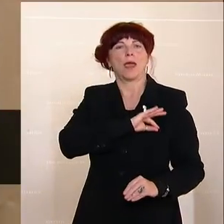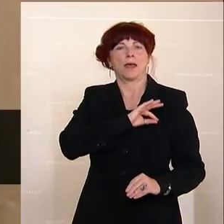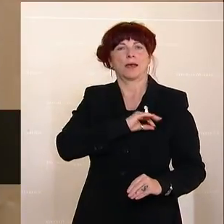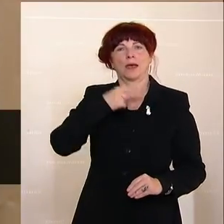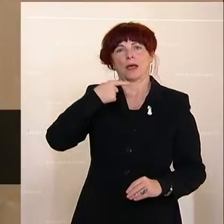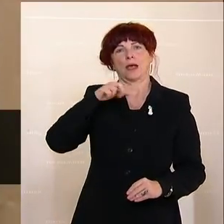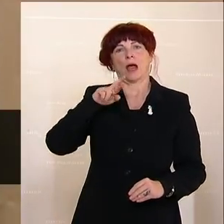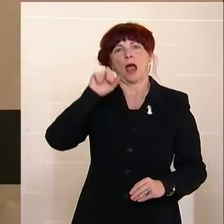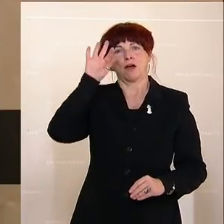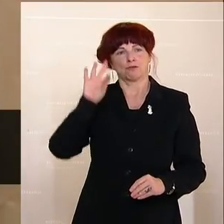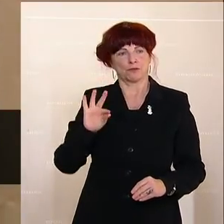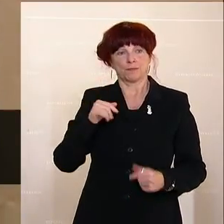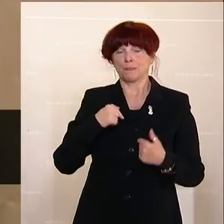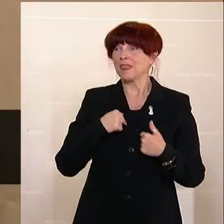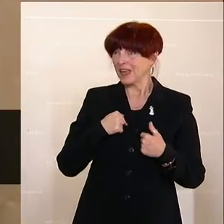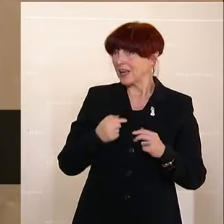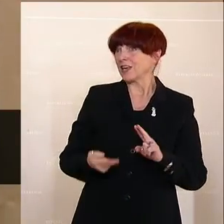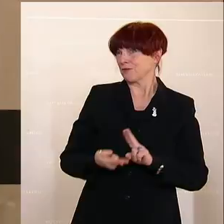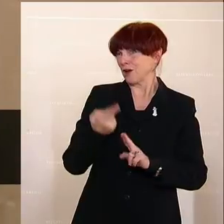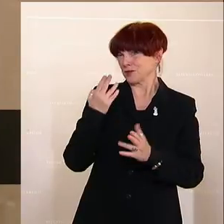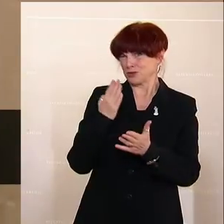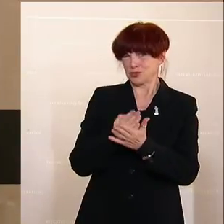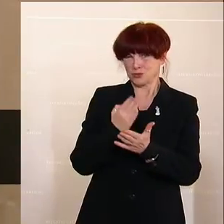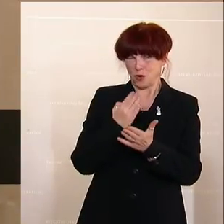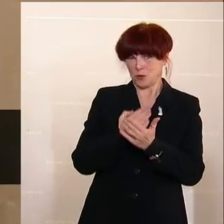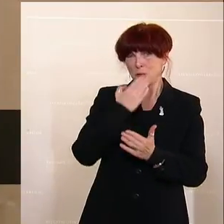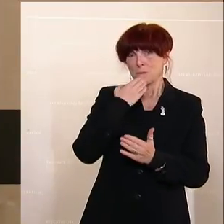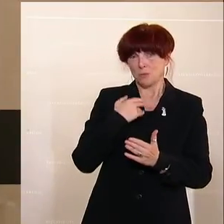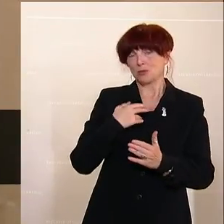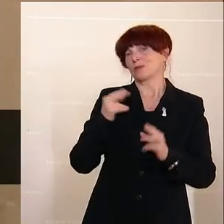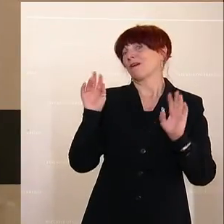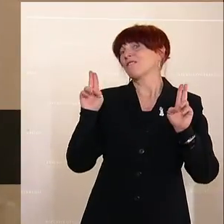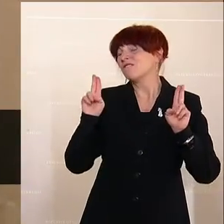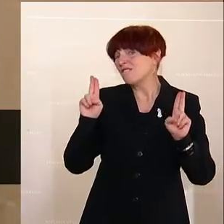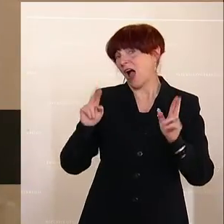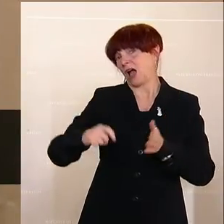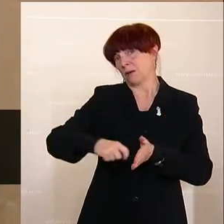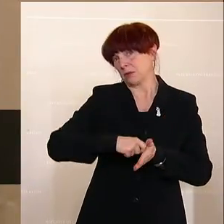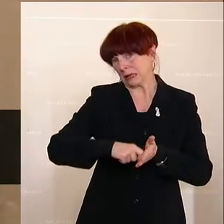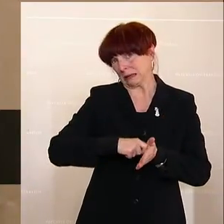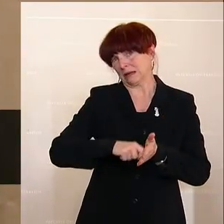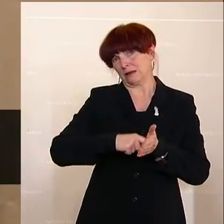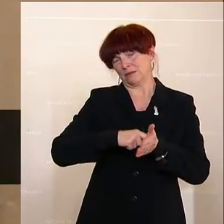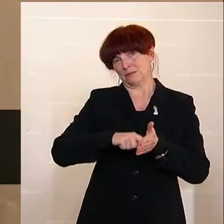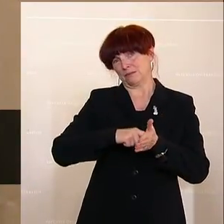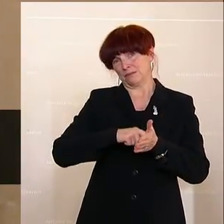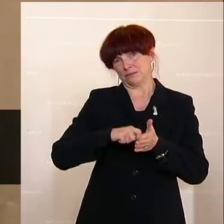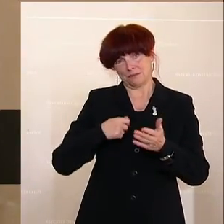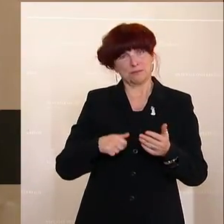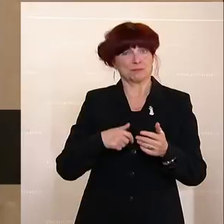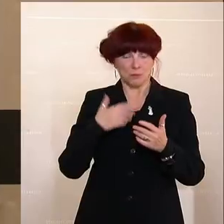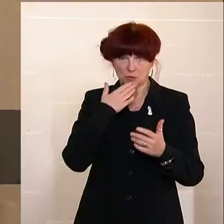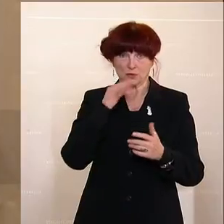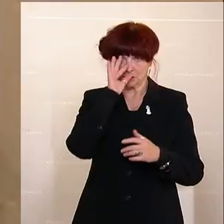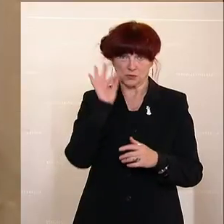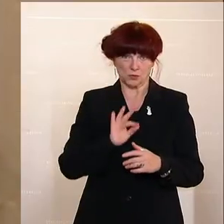ich bin ja kurz davor, hier eine tatsächliche Berichtigung zu versuchen, so deutlich